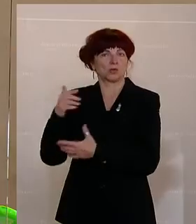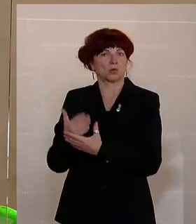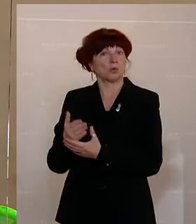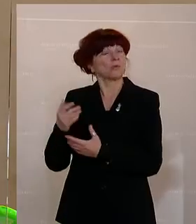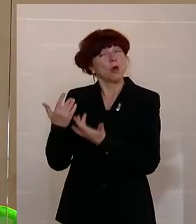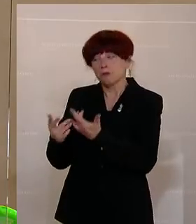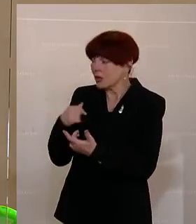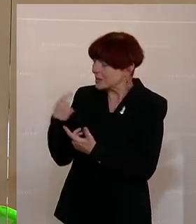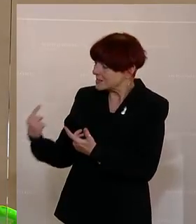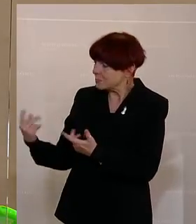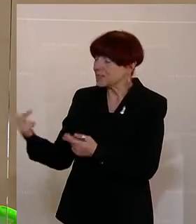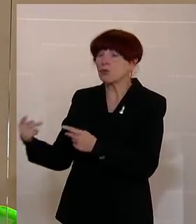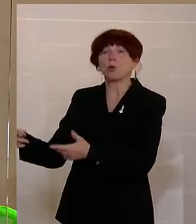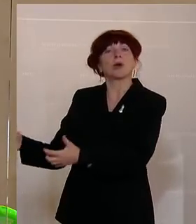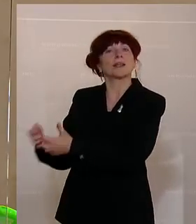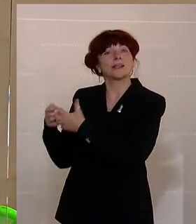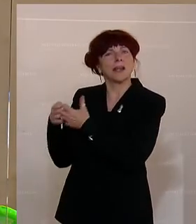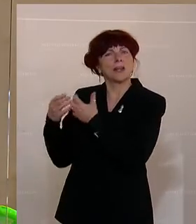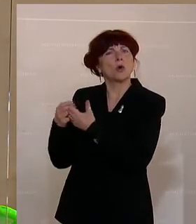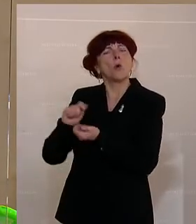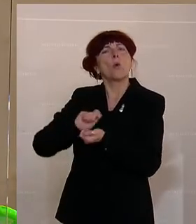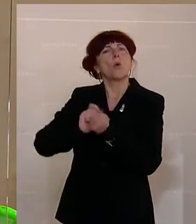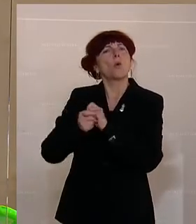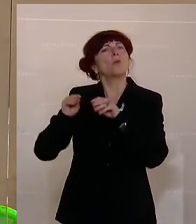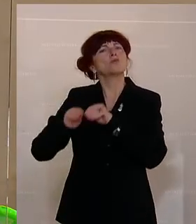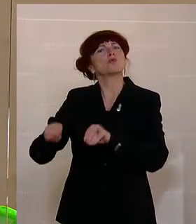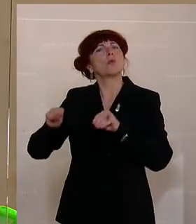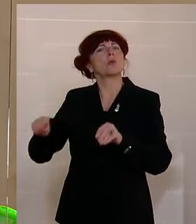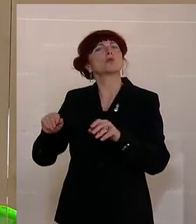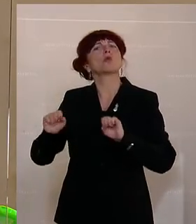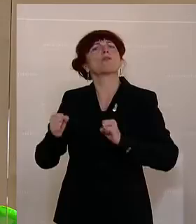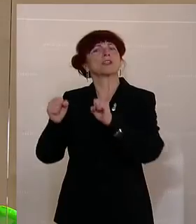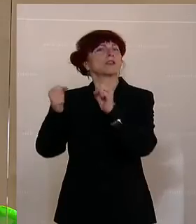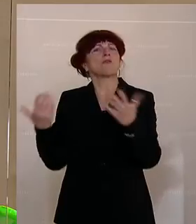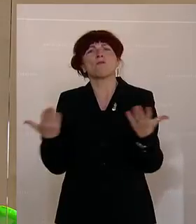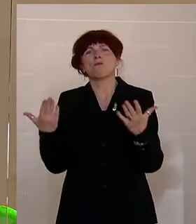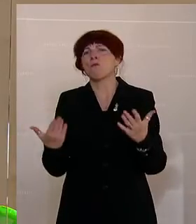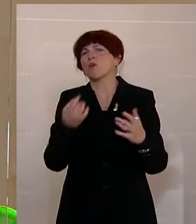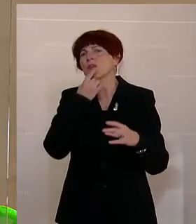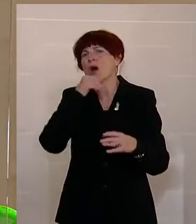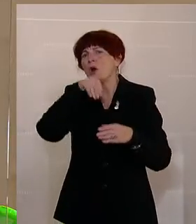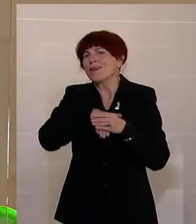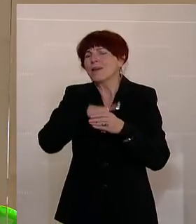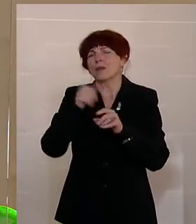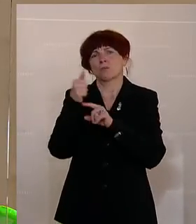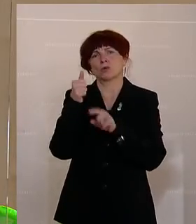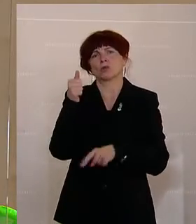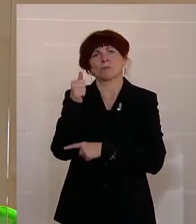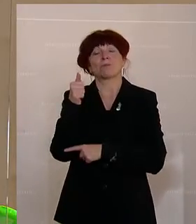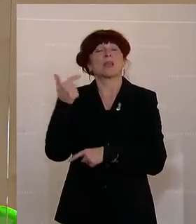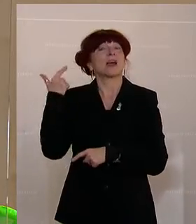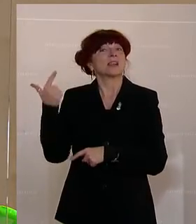geben, wo die Bemühungen dieser Umschulungsoffensive sind. Zwei Gruppen, die mir besonders am Herzen liegen. Die